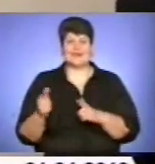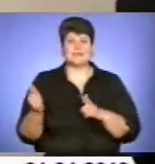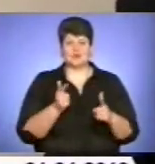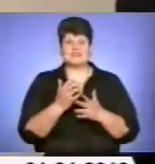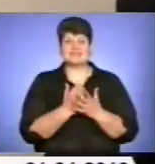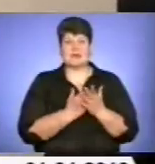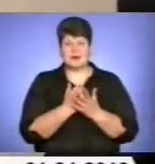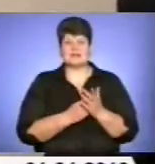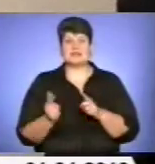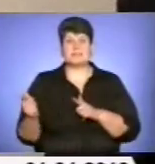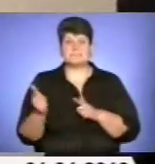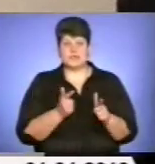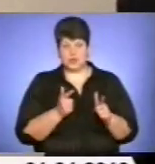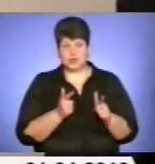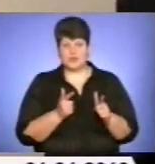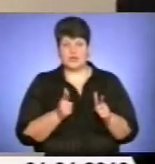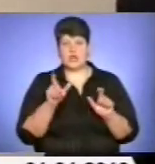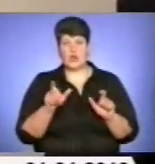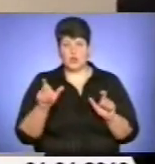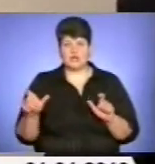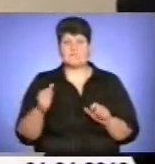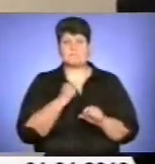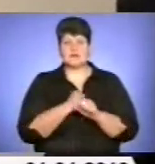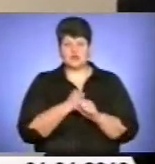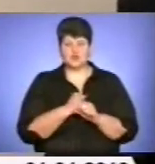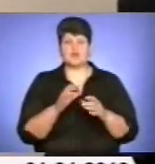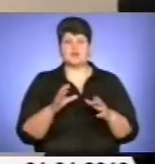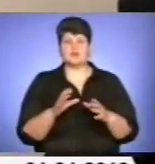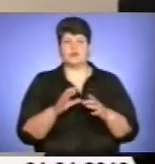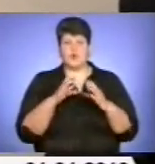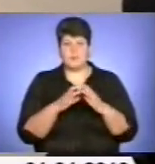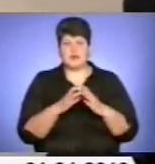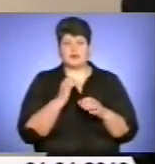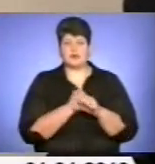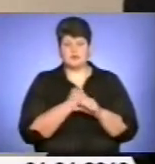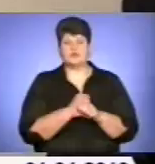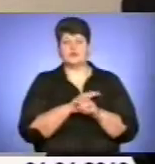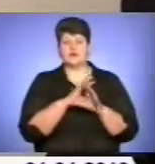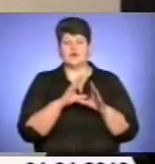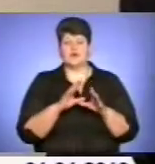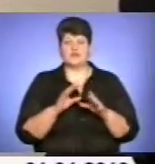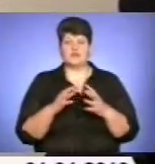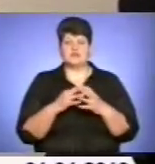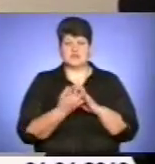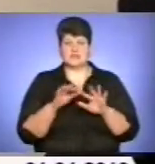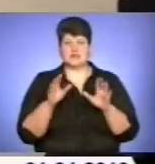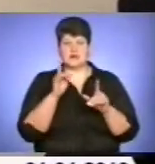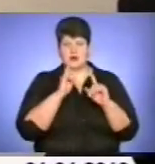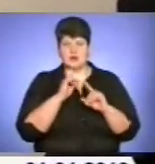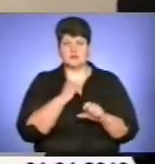запаси підготовлені, люди працюють, штаб працює, команда працює, в кожній з сільських рад, сьогодні працює